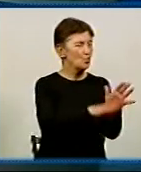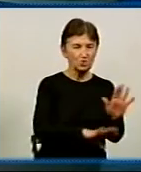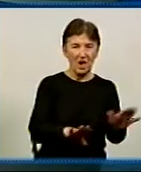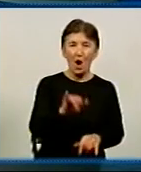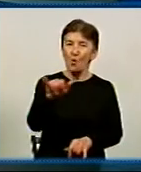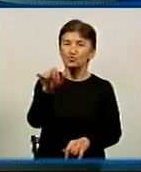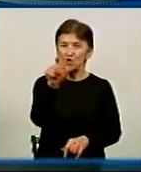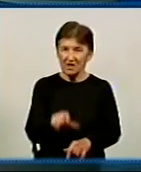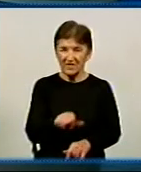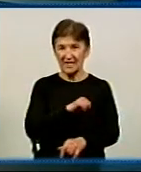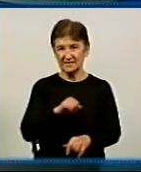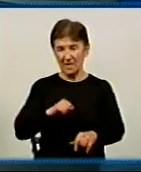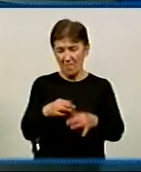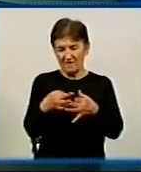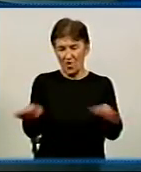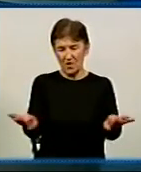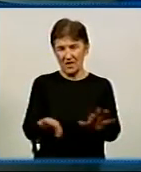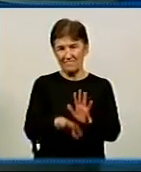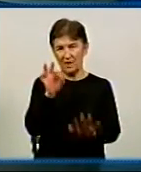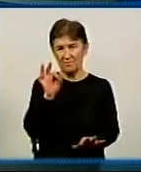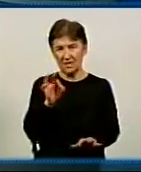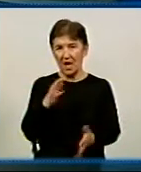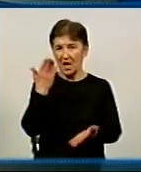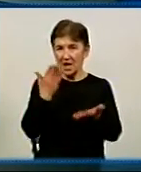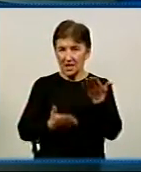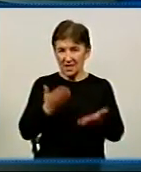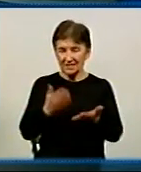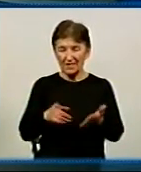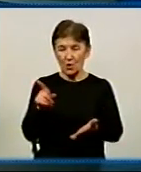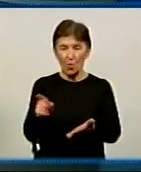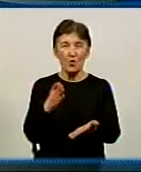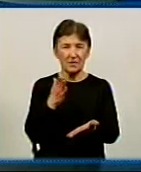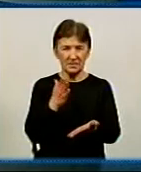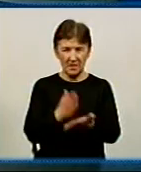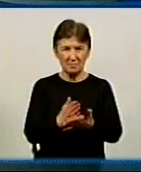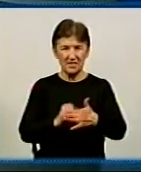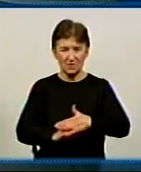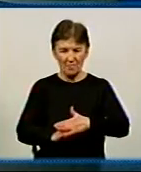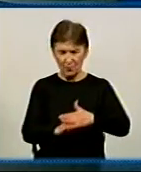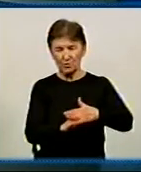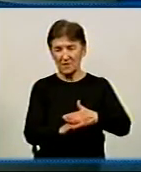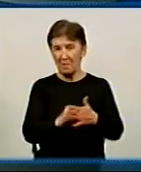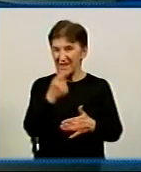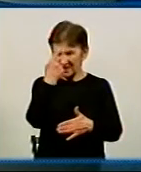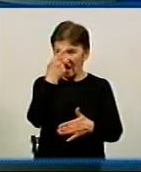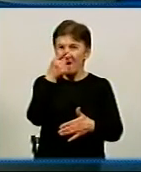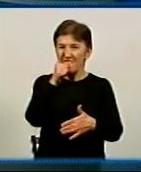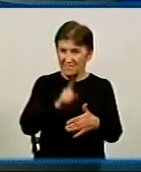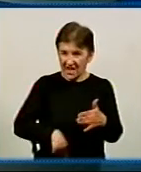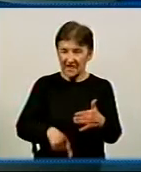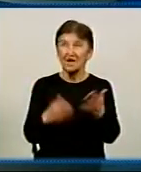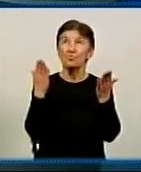право вибору, воїну. Якщо чоловік, він має твердий фундамент віри, определеного віри ісповідання,